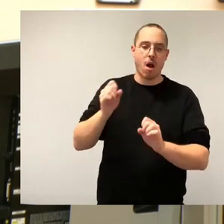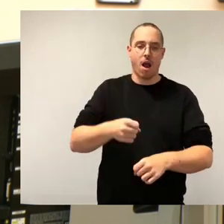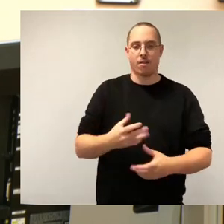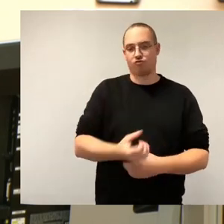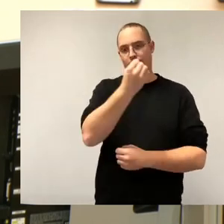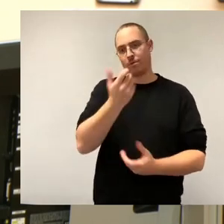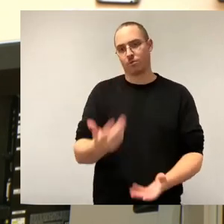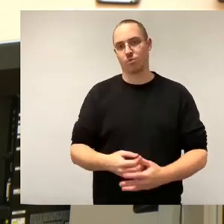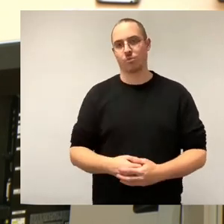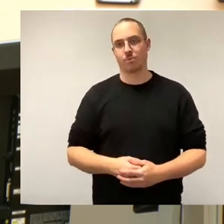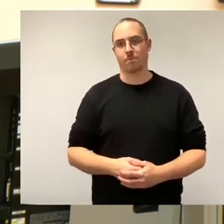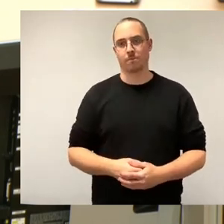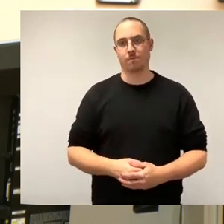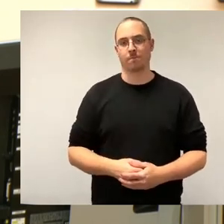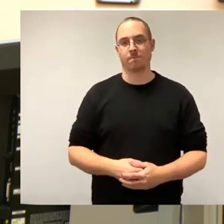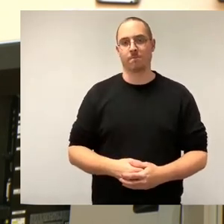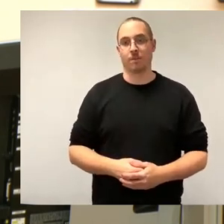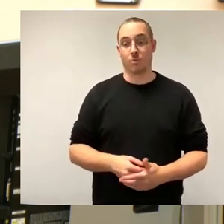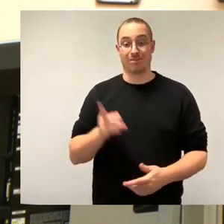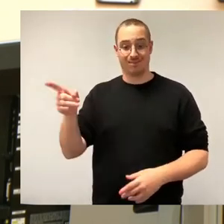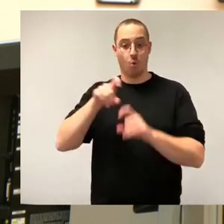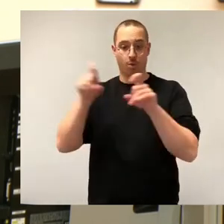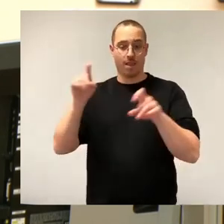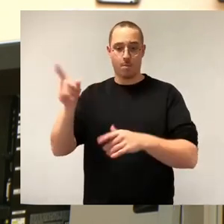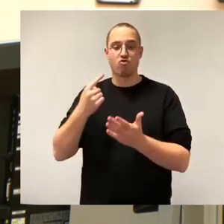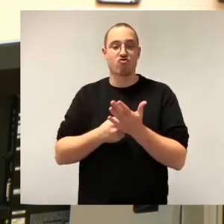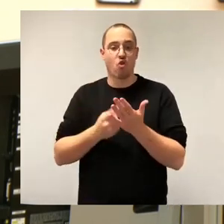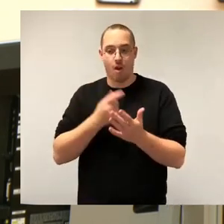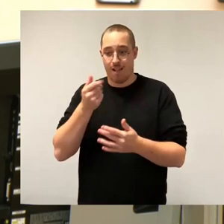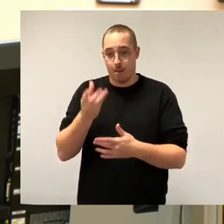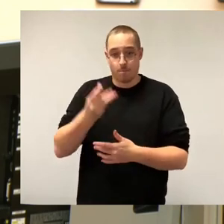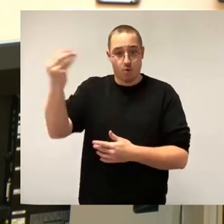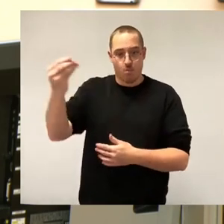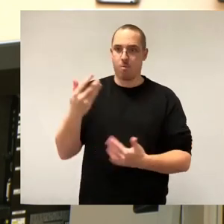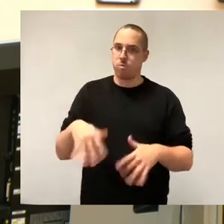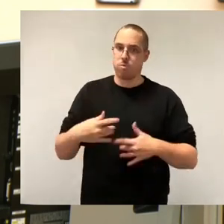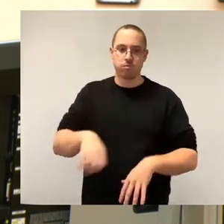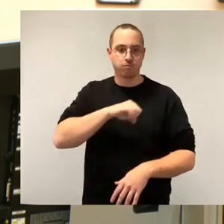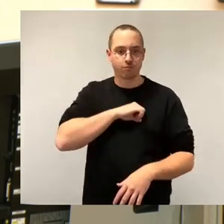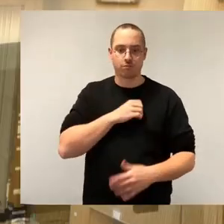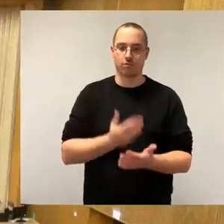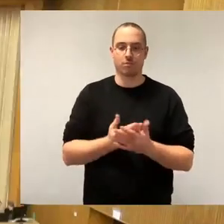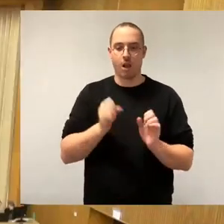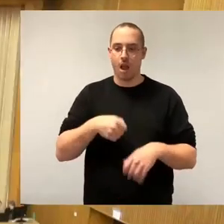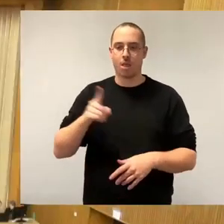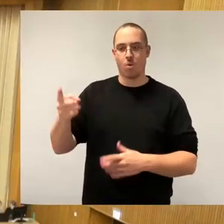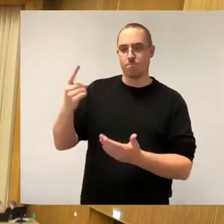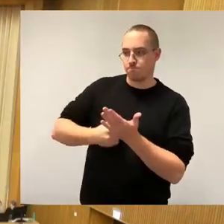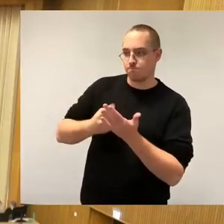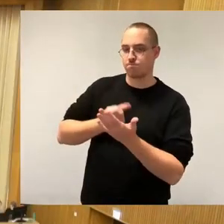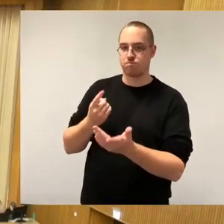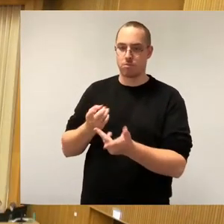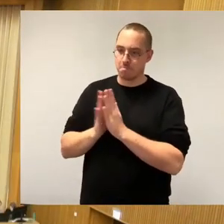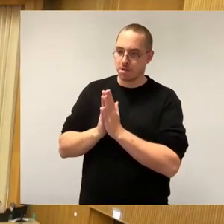sehr intensiv von den Steuergeldern. Und da kann man auch durchaus erwarten, verlangen, bitten, dass diese Firmen